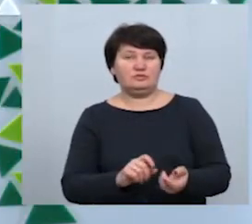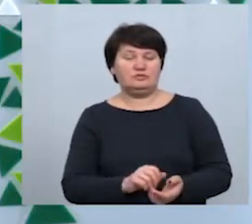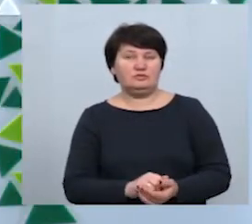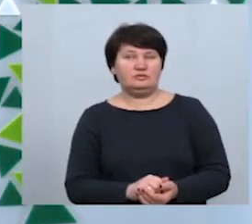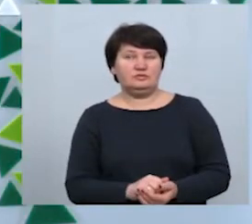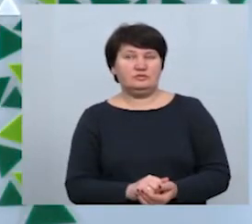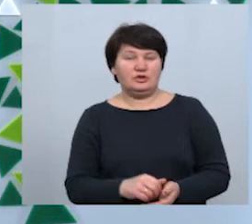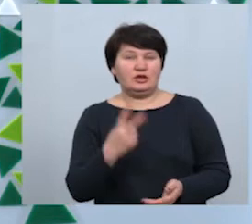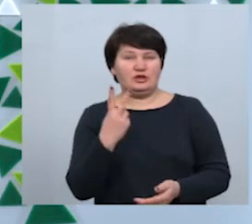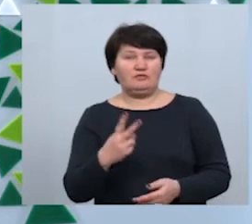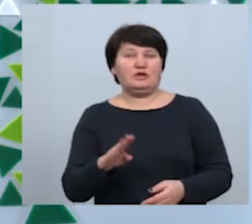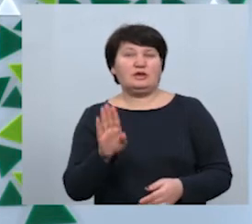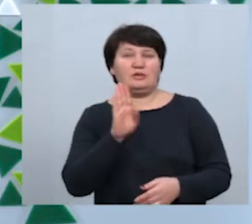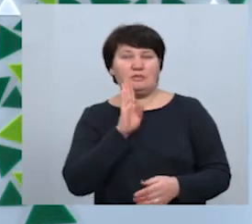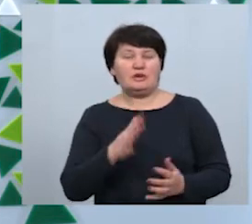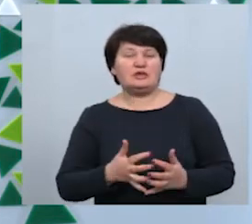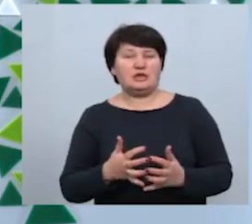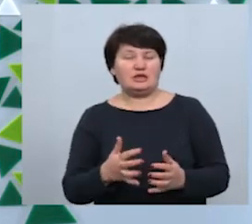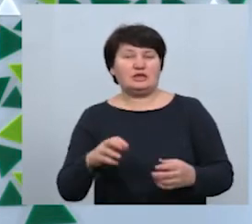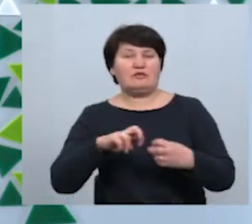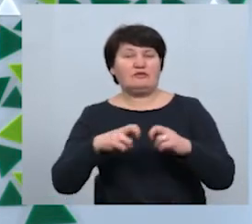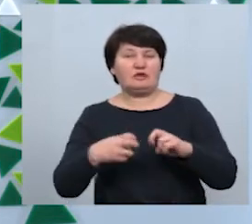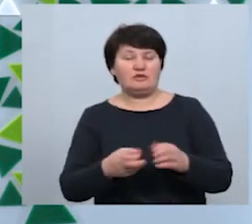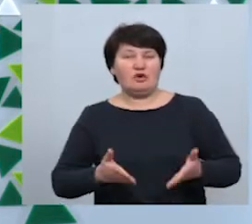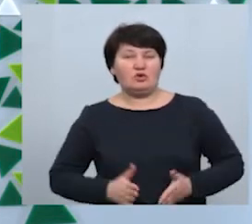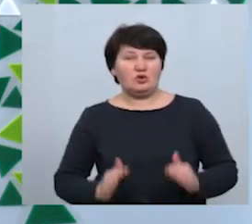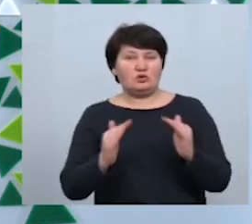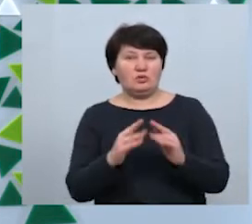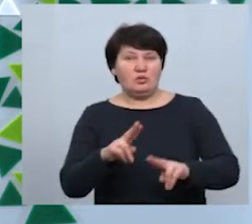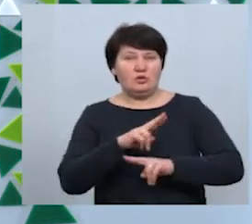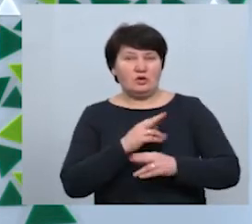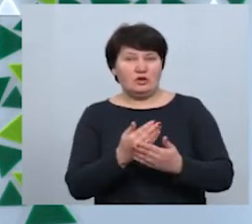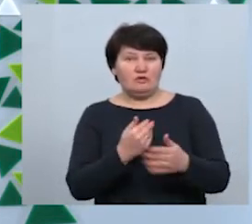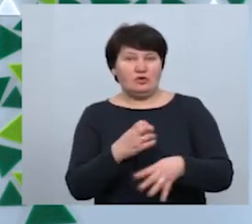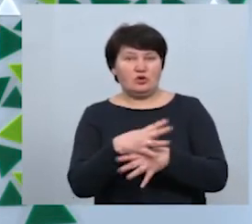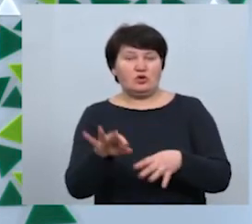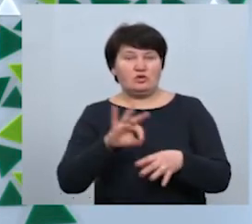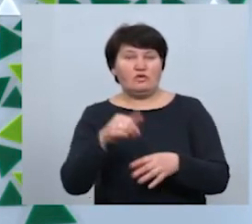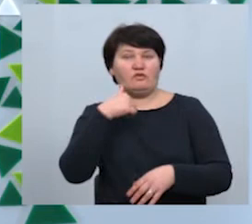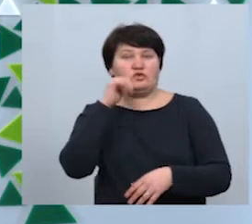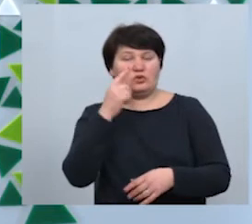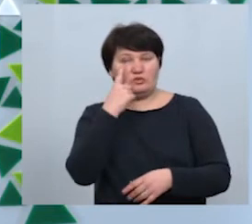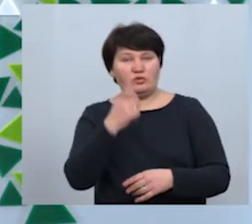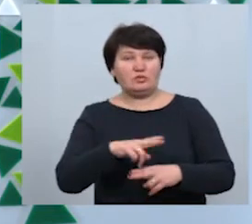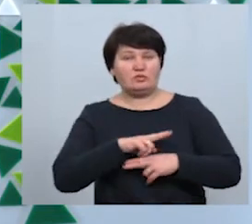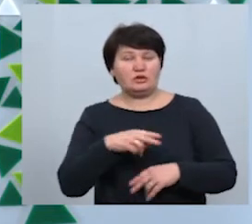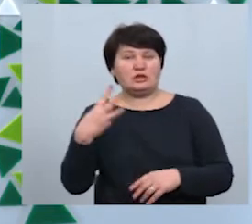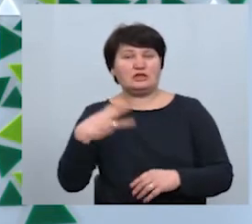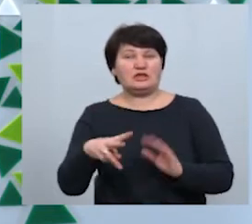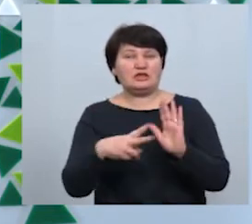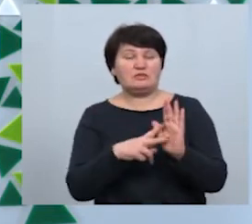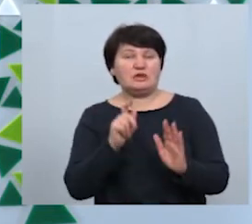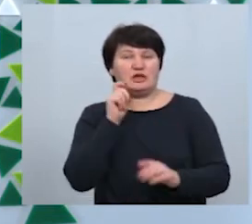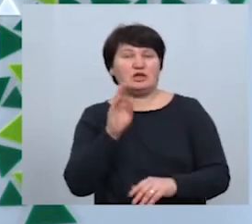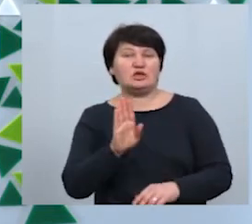Дві пацієнтки Івано-Франківського обласного перинатального центру померли від коронавірусу. Вчора ми повідомляли про смерть 37-річної